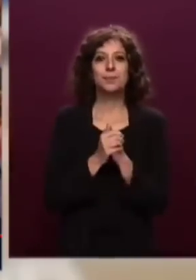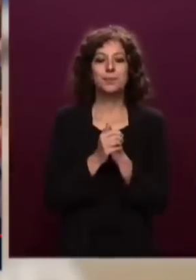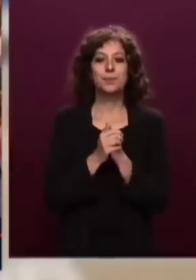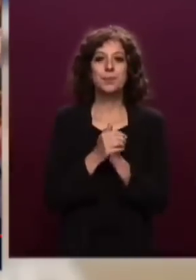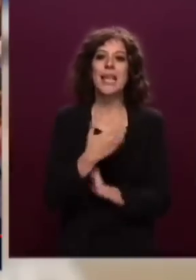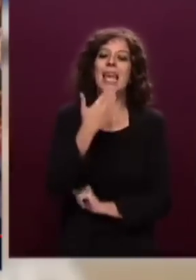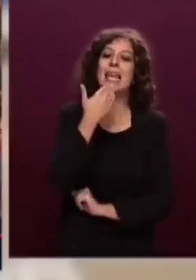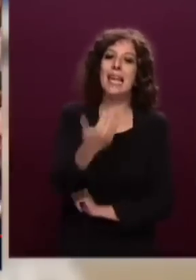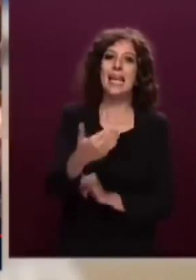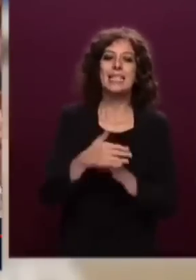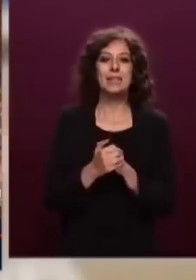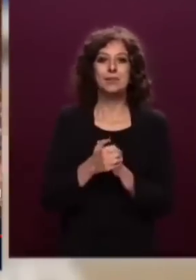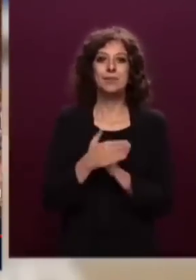Grazie, onorevole Rampelli.